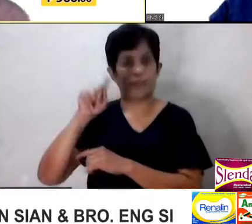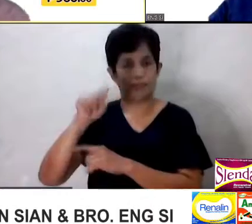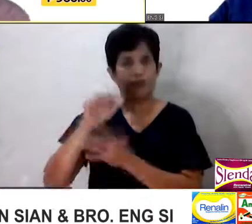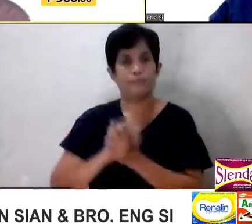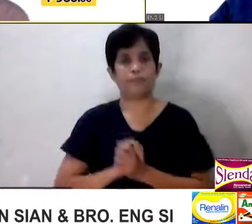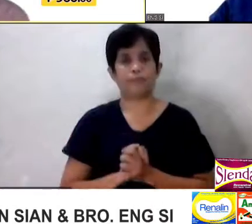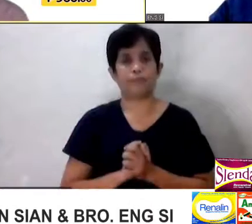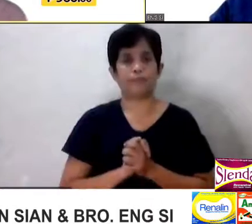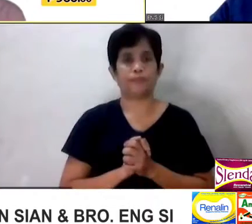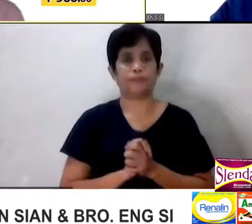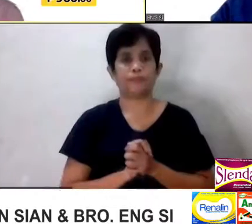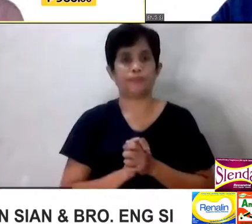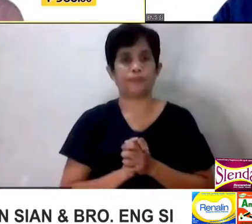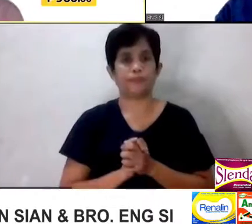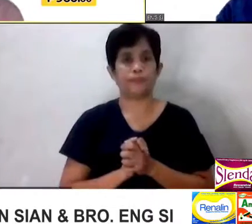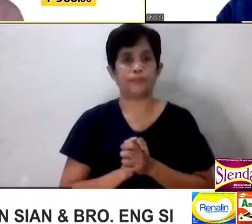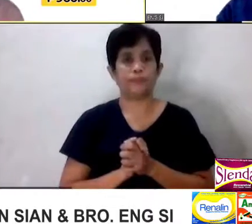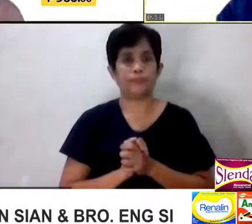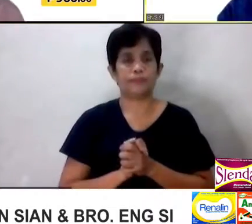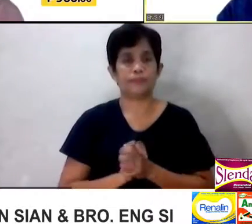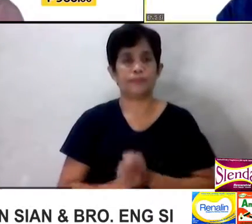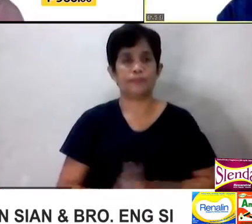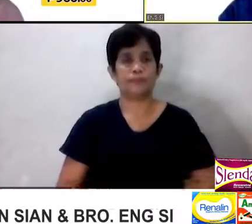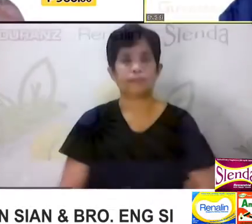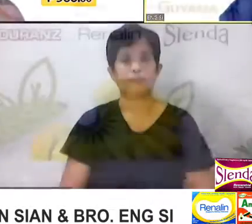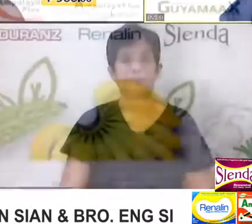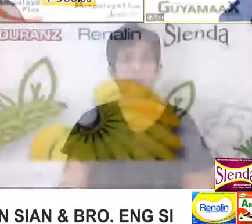ang ating paksa today. Thank you. Okay.